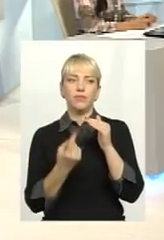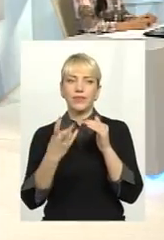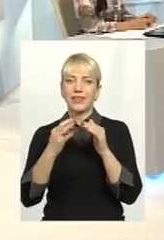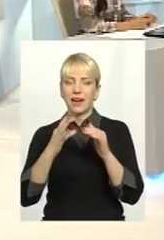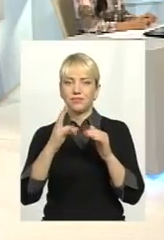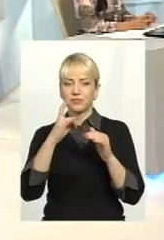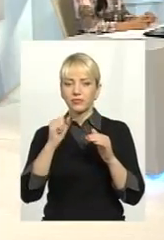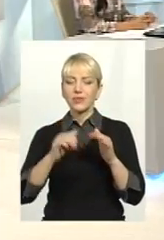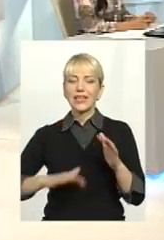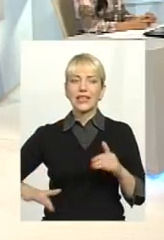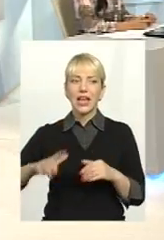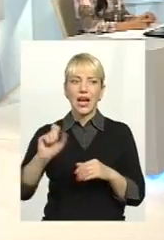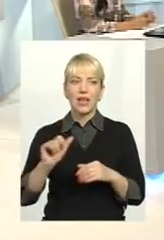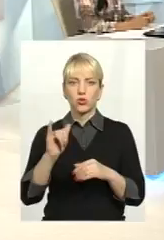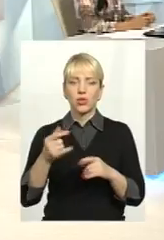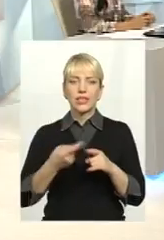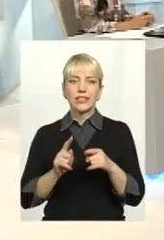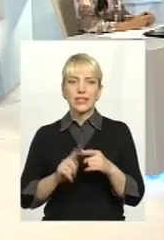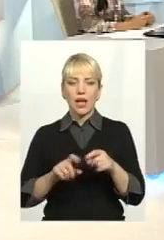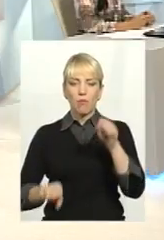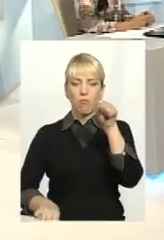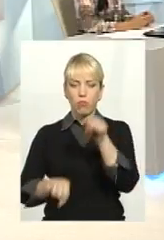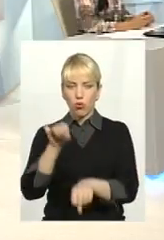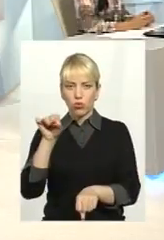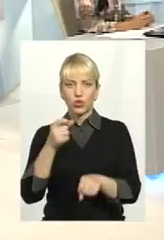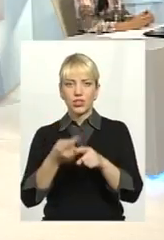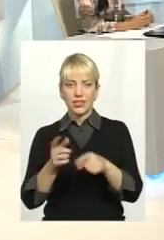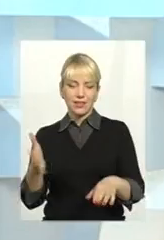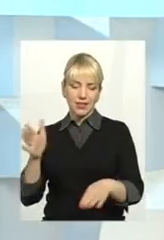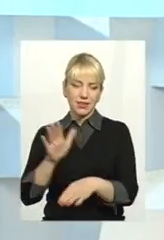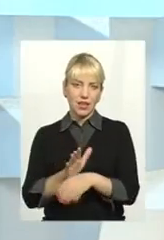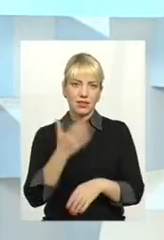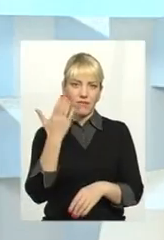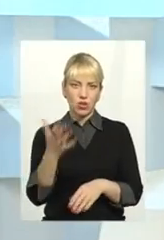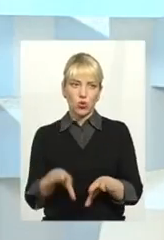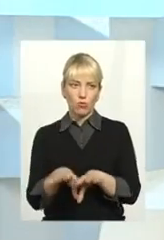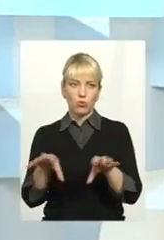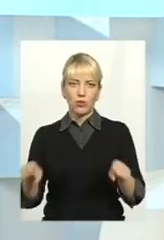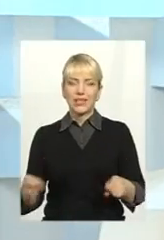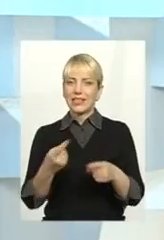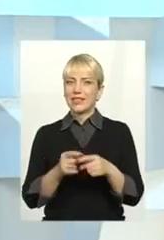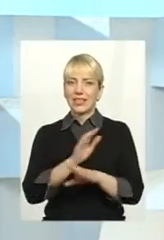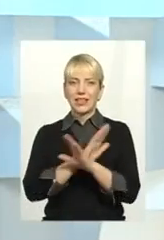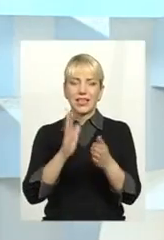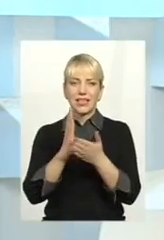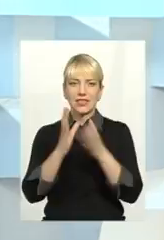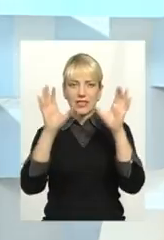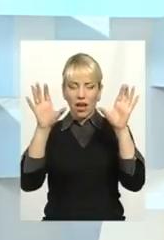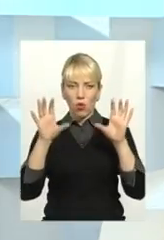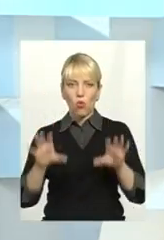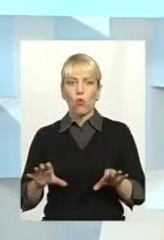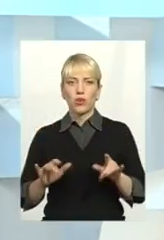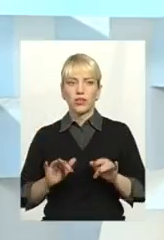газових. Запам'ятайте, це порушення, це диктат вашого монополіста, це незаконні дії.